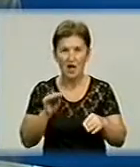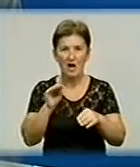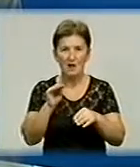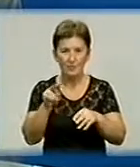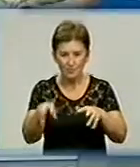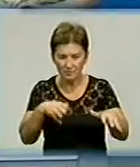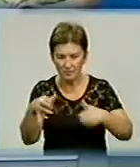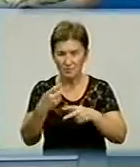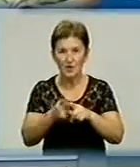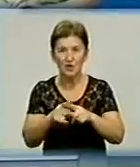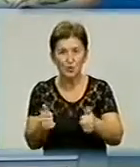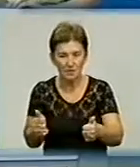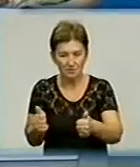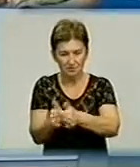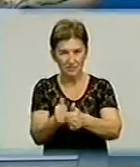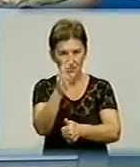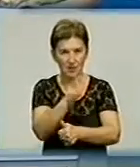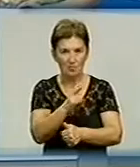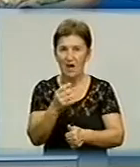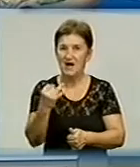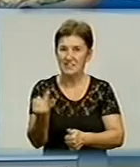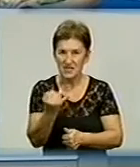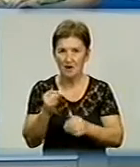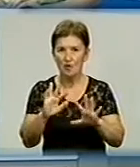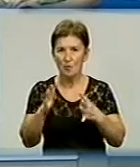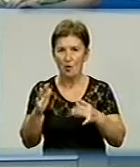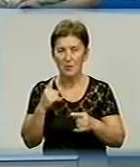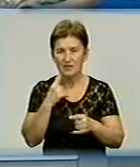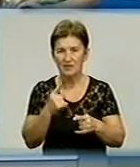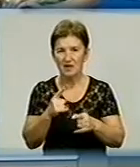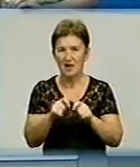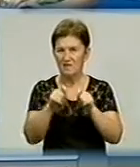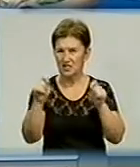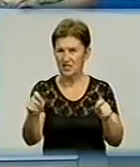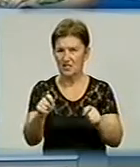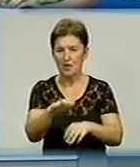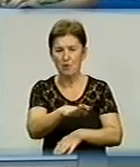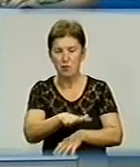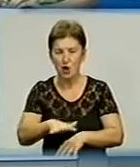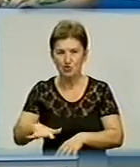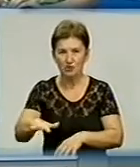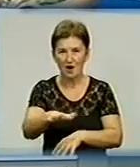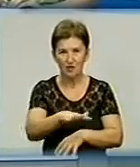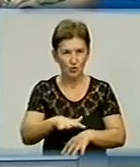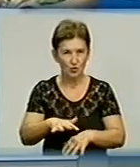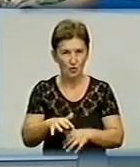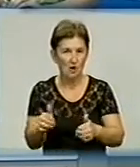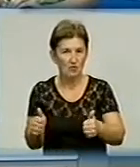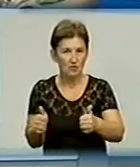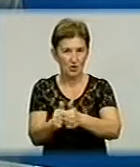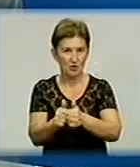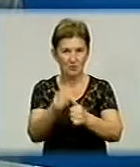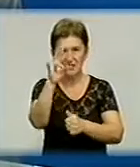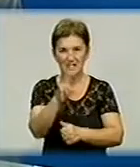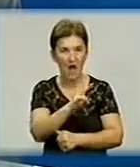яка примикала до храму. І цікаві такими моментами було те, що відкрили, по-перше, площадку, рештки житла поряд із храмом. І,